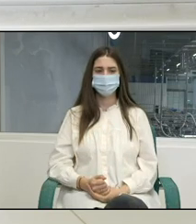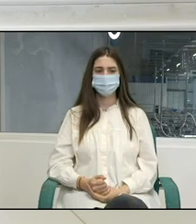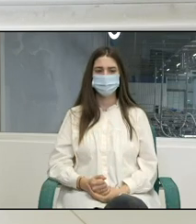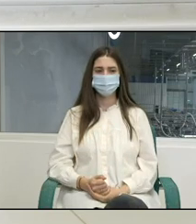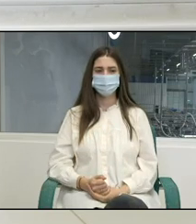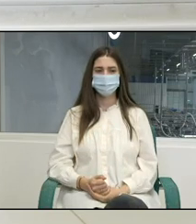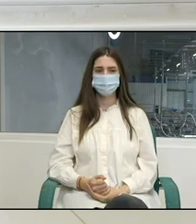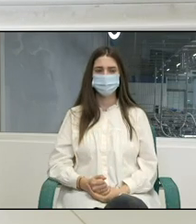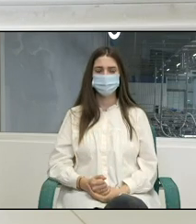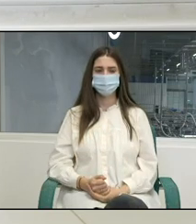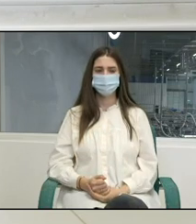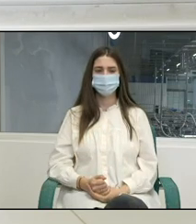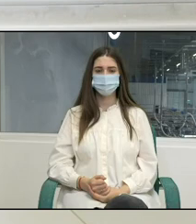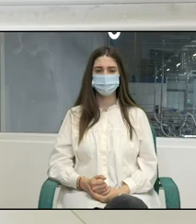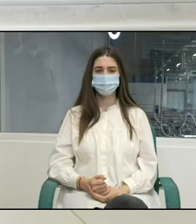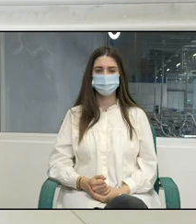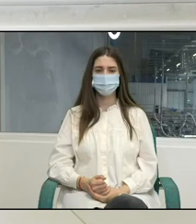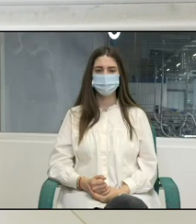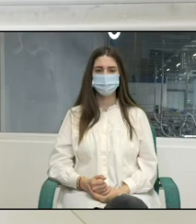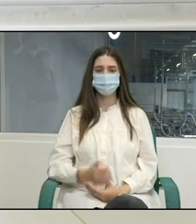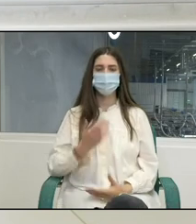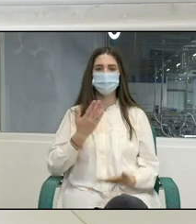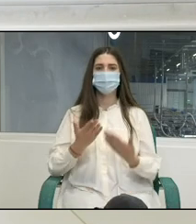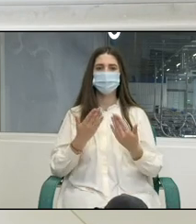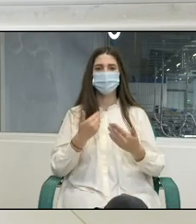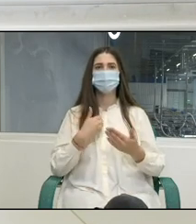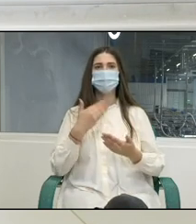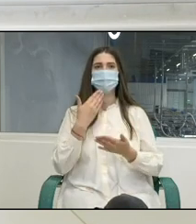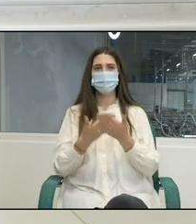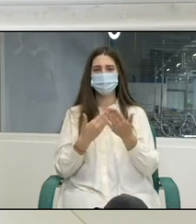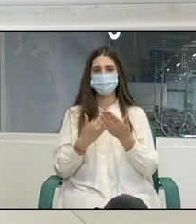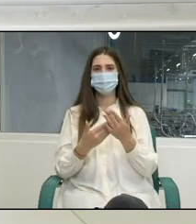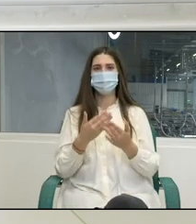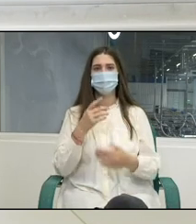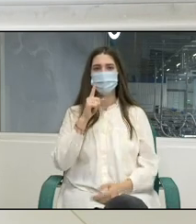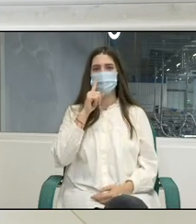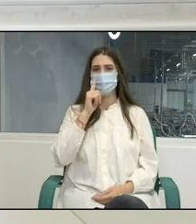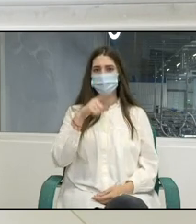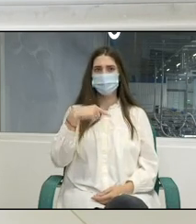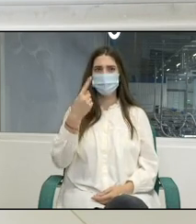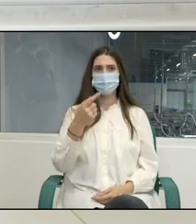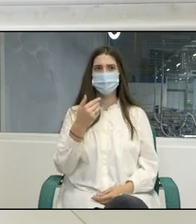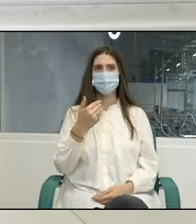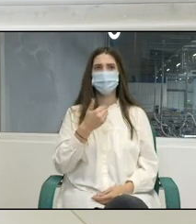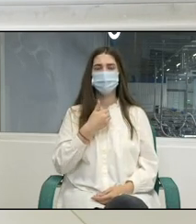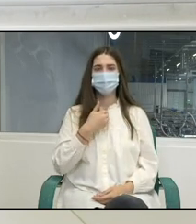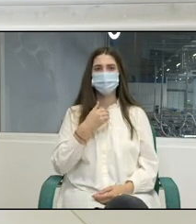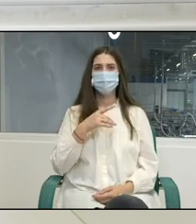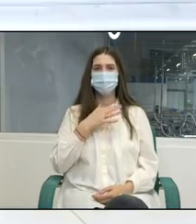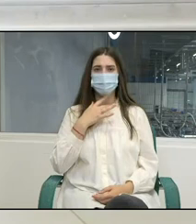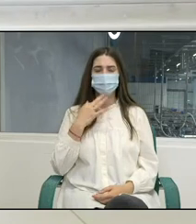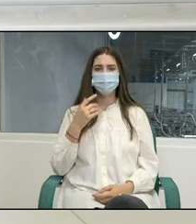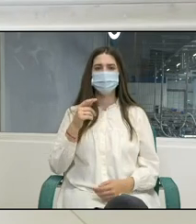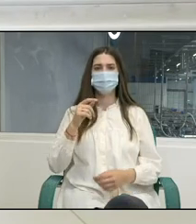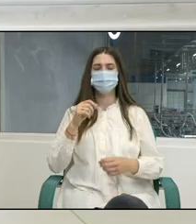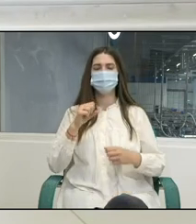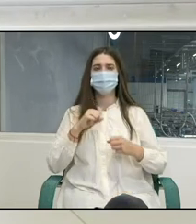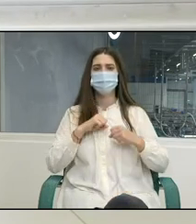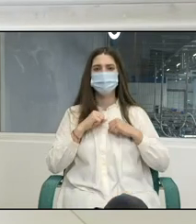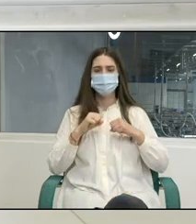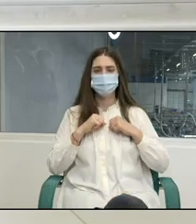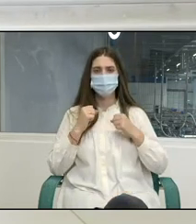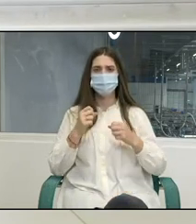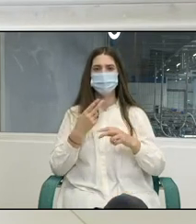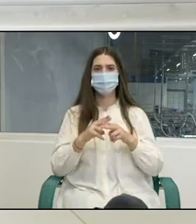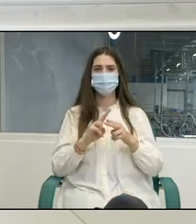exemplu cred că anul viitor trebuie să lucrăm pe această direcție pentru a eficientiza munca Inspectoratului de Stat al Muncii